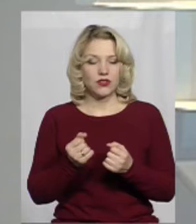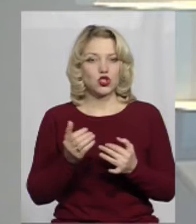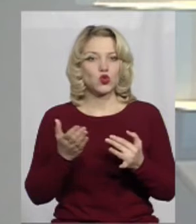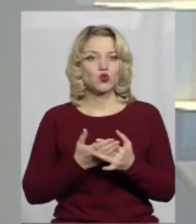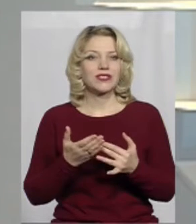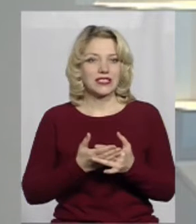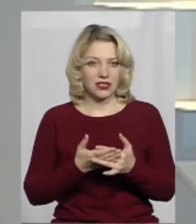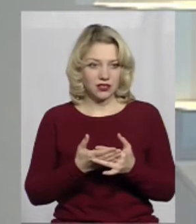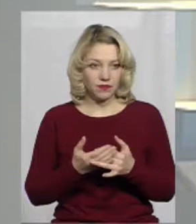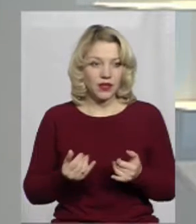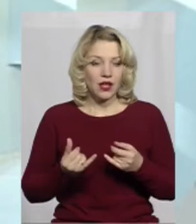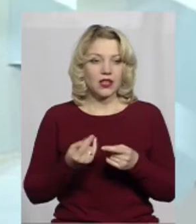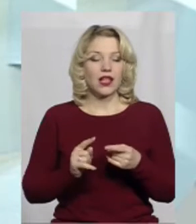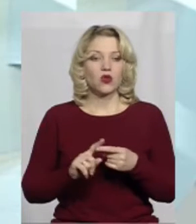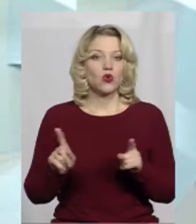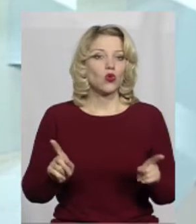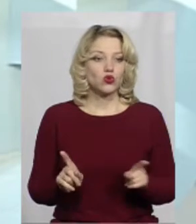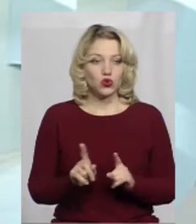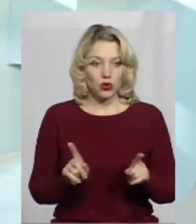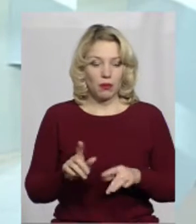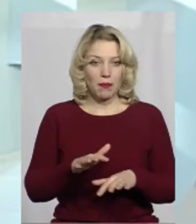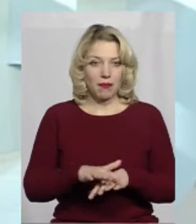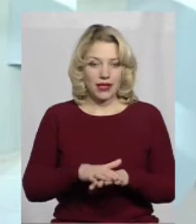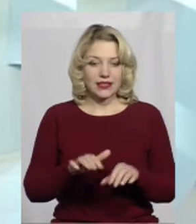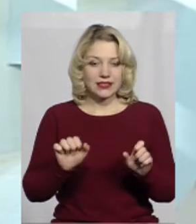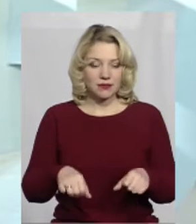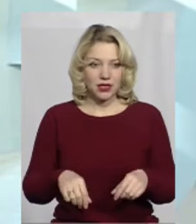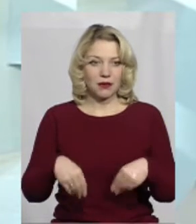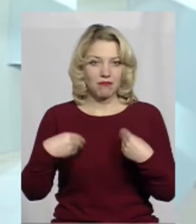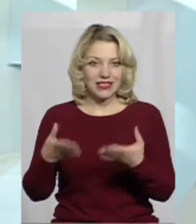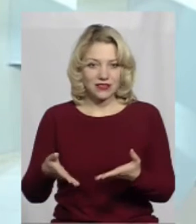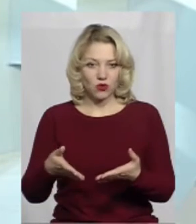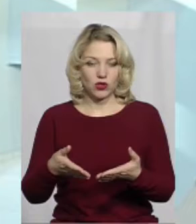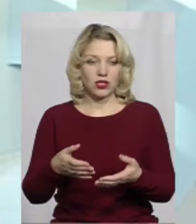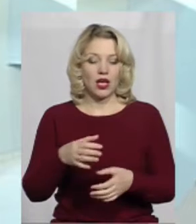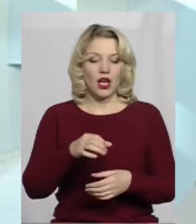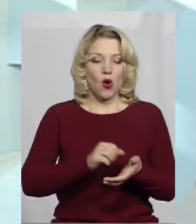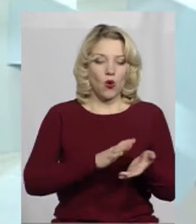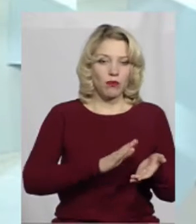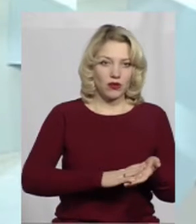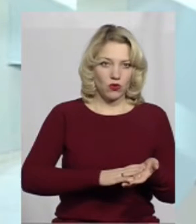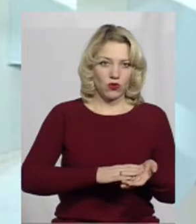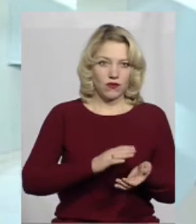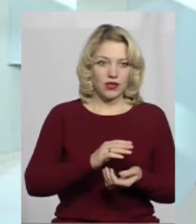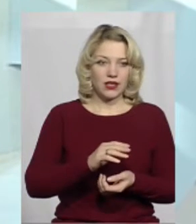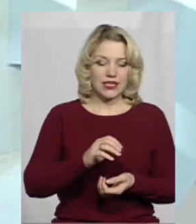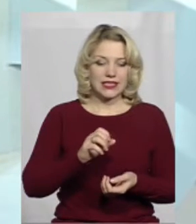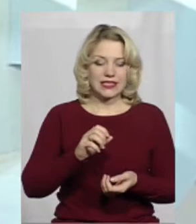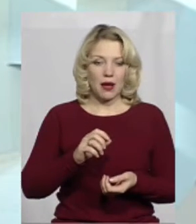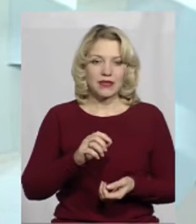субсидій для того, щоб банк зміг присвоїти відповідні облікові записи цим громадянам.